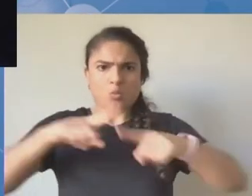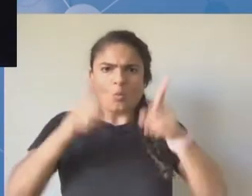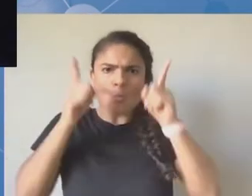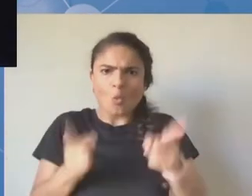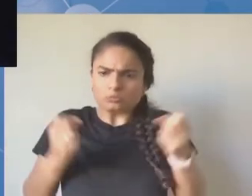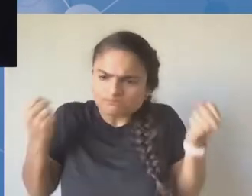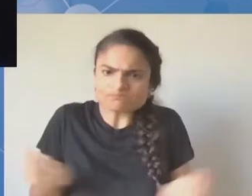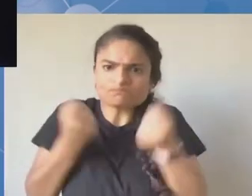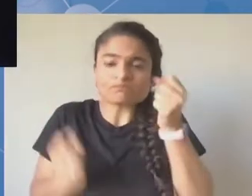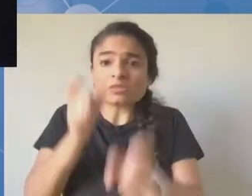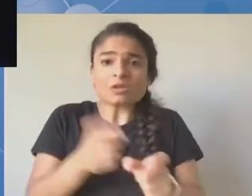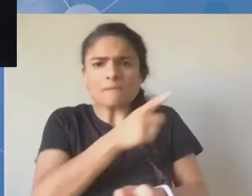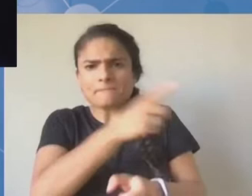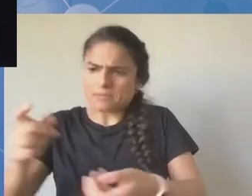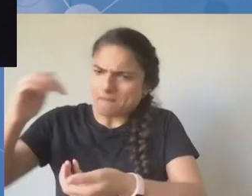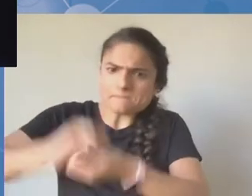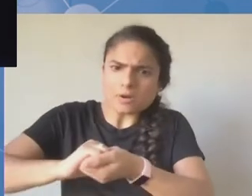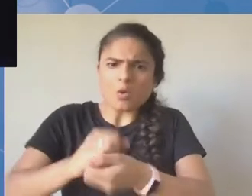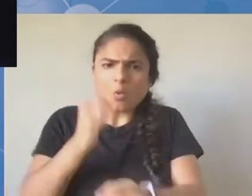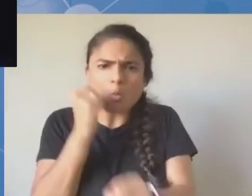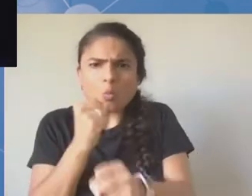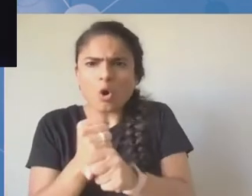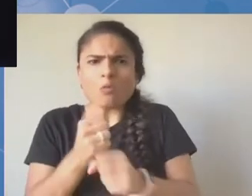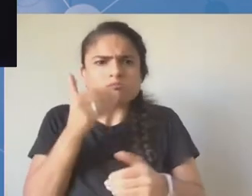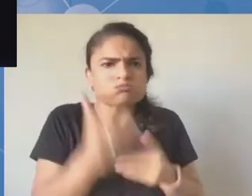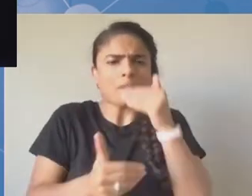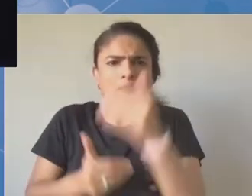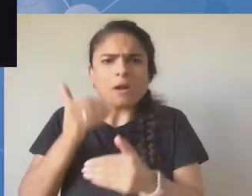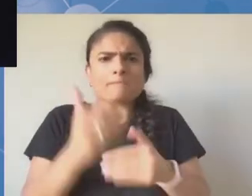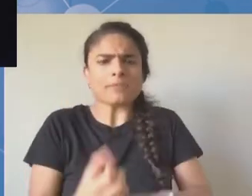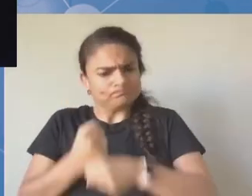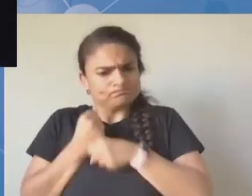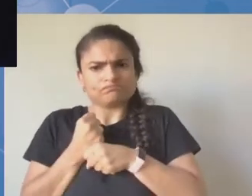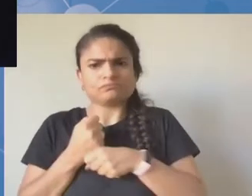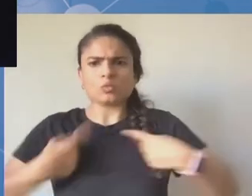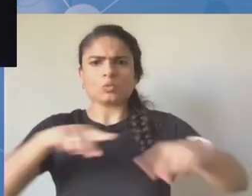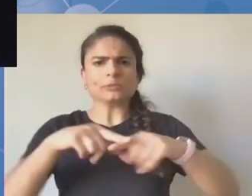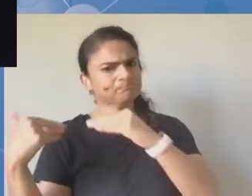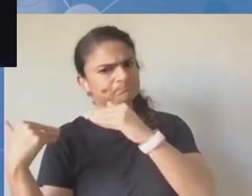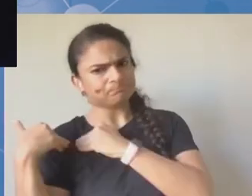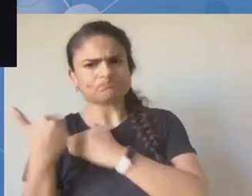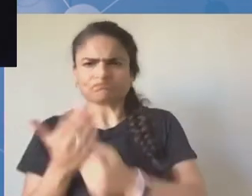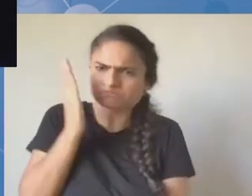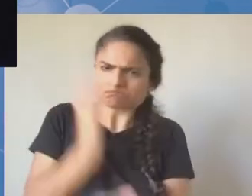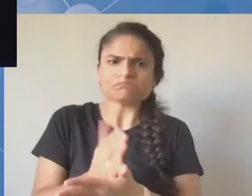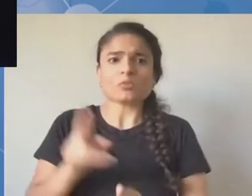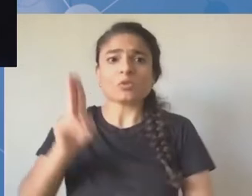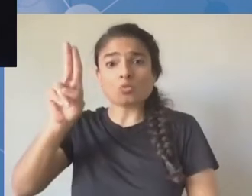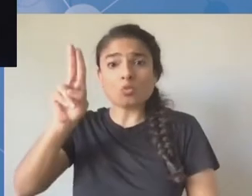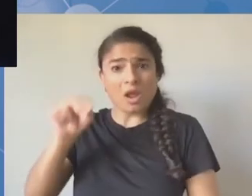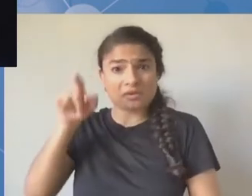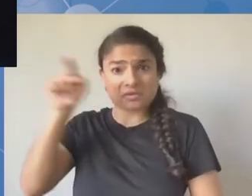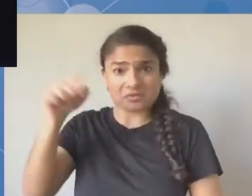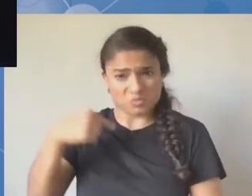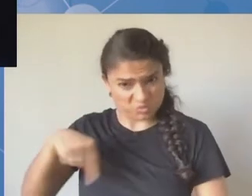zakresie. Powinniśmy także zapraszać na nasze spotkanie, szczególnie na przyszły szczyt IGF, przedstawicieli rządów, a